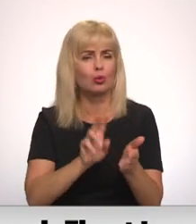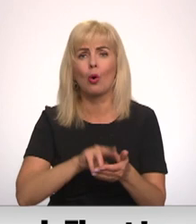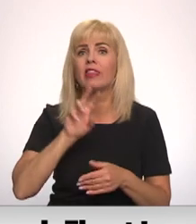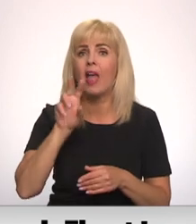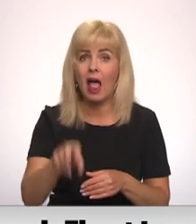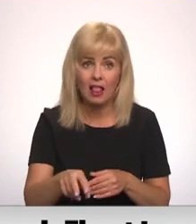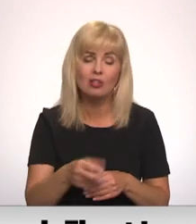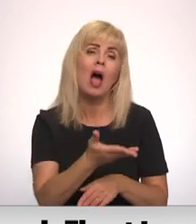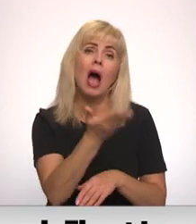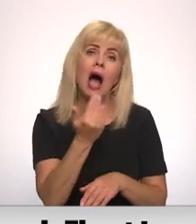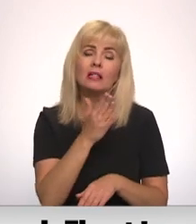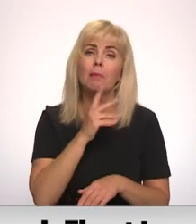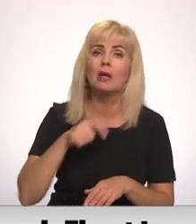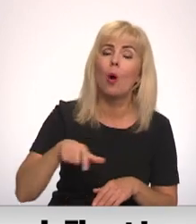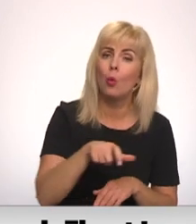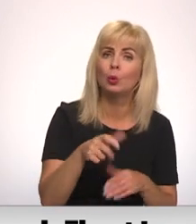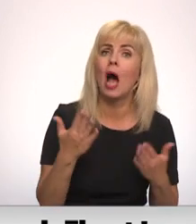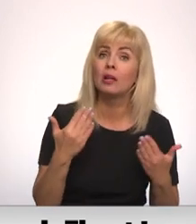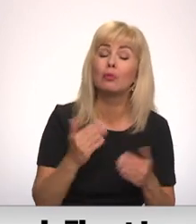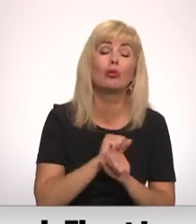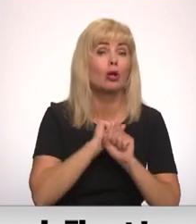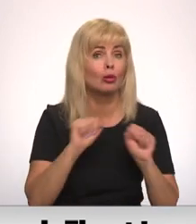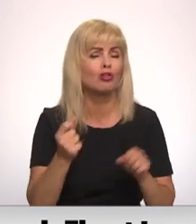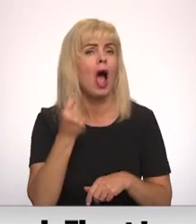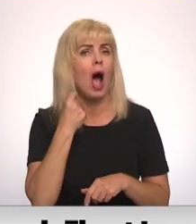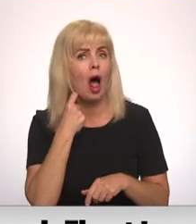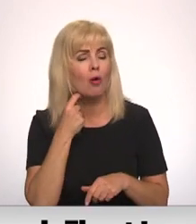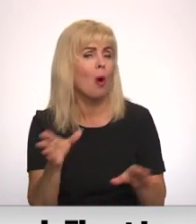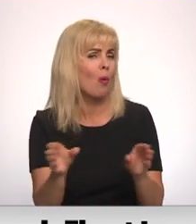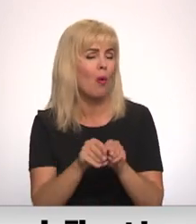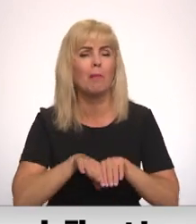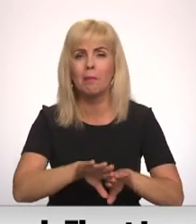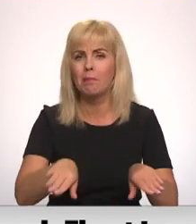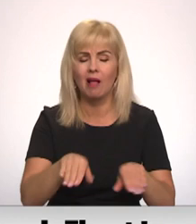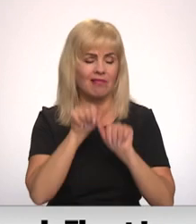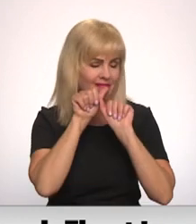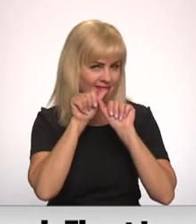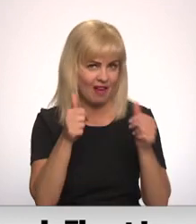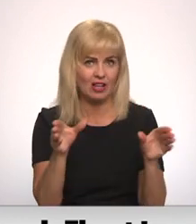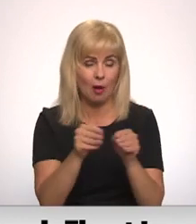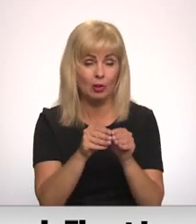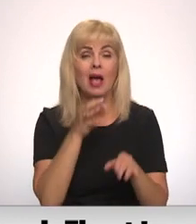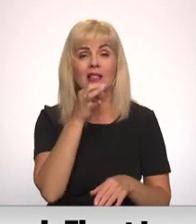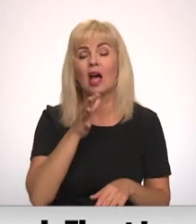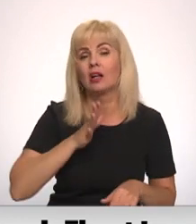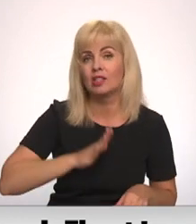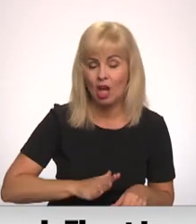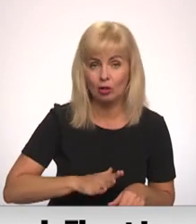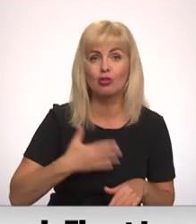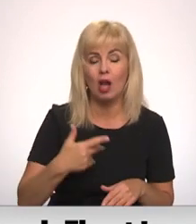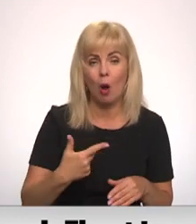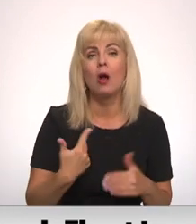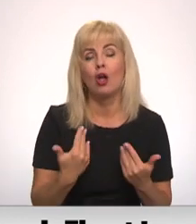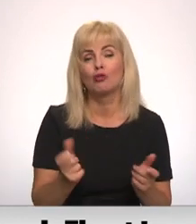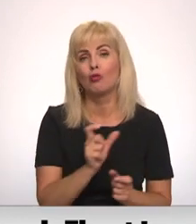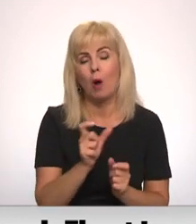šādu saukli aicina pie ūdens atpūsties droši. Alkohols ar peldēšanos nav apvienojums tā saka cietušie, kuri pārvietojis